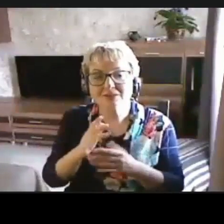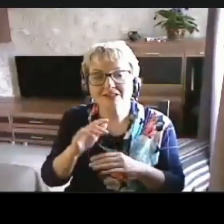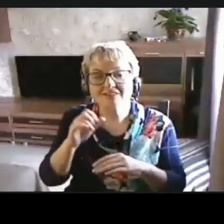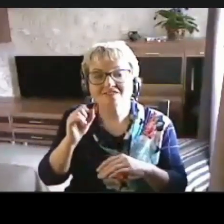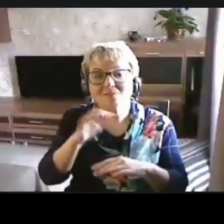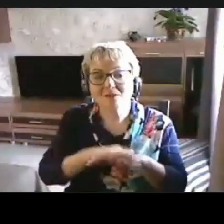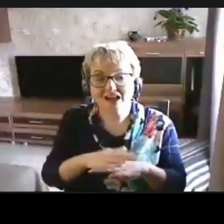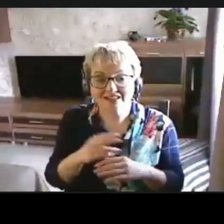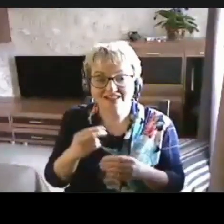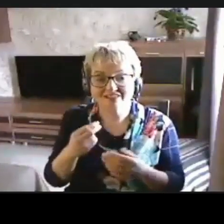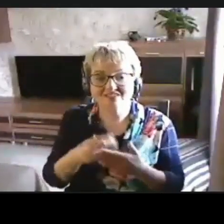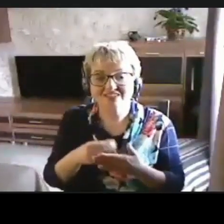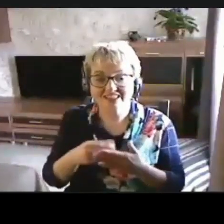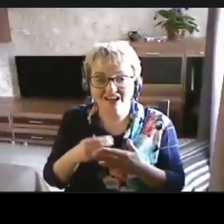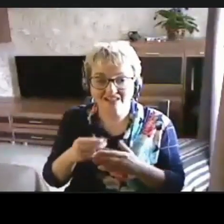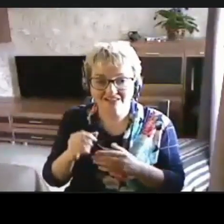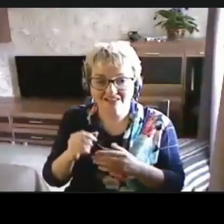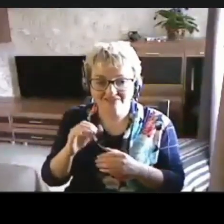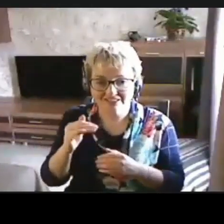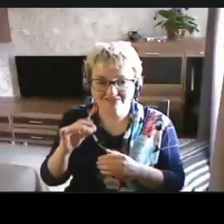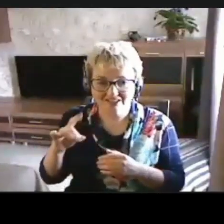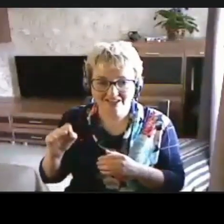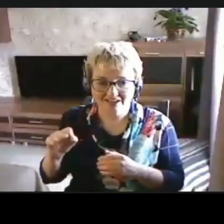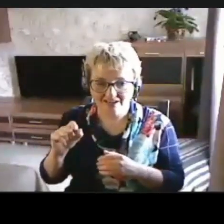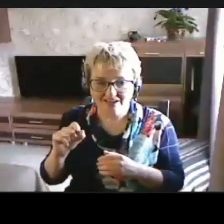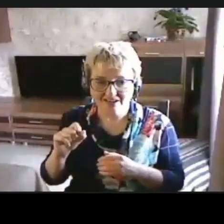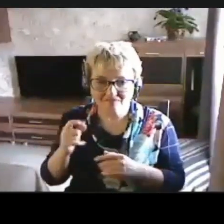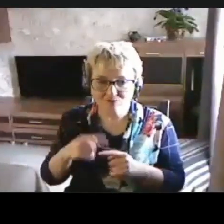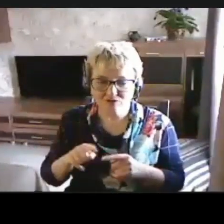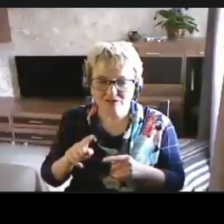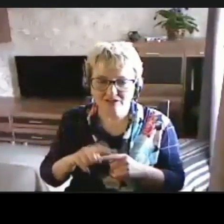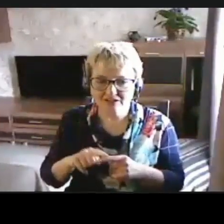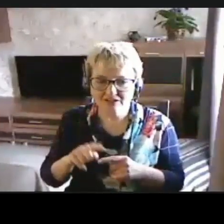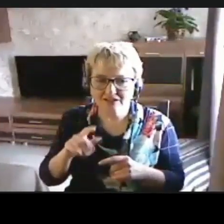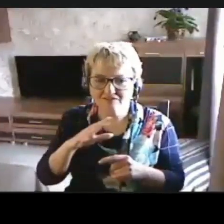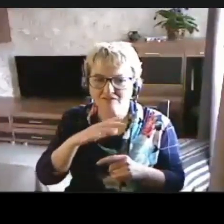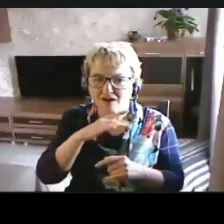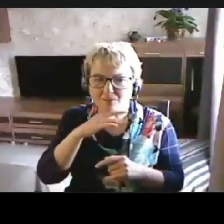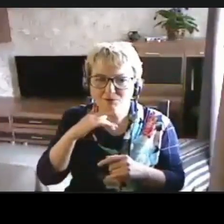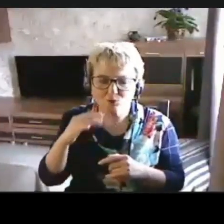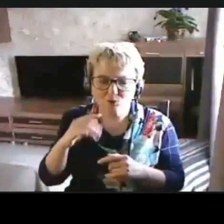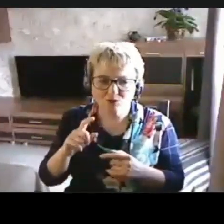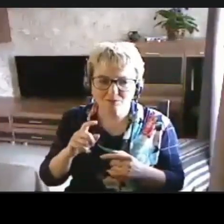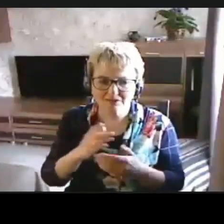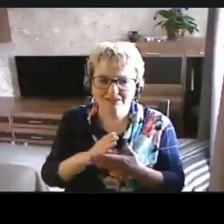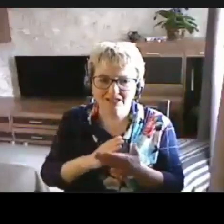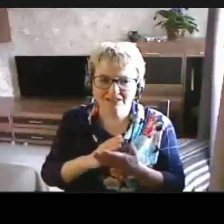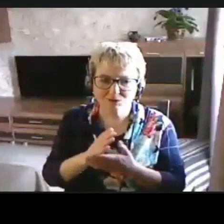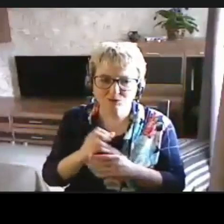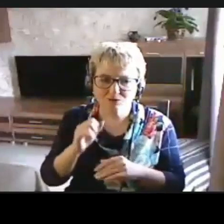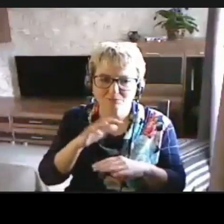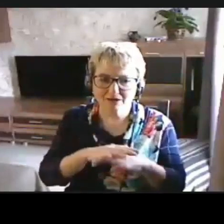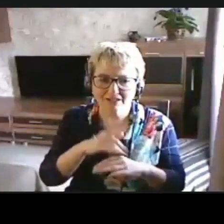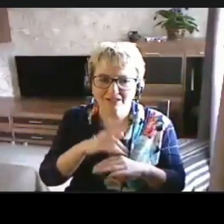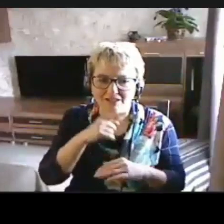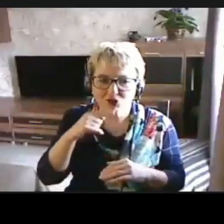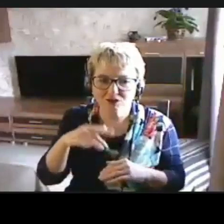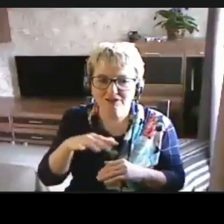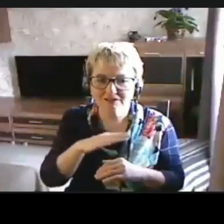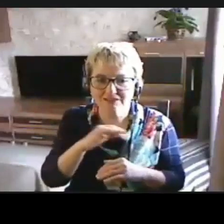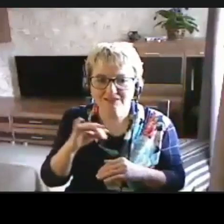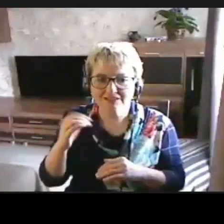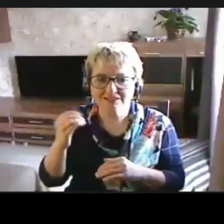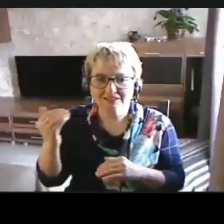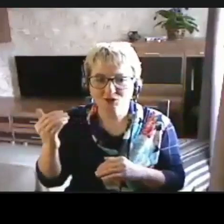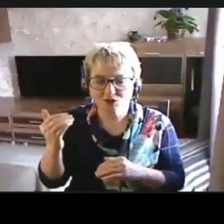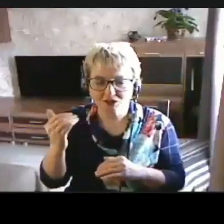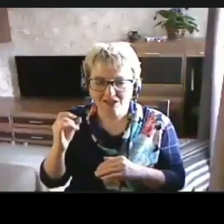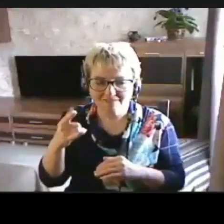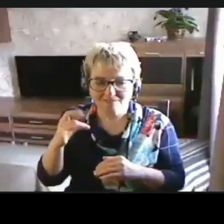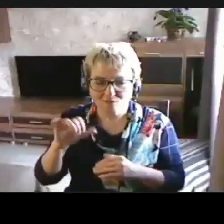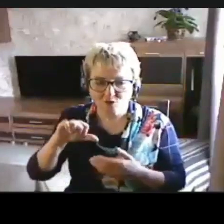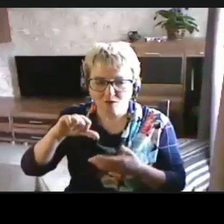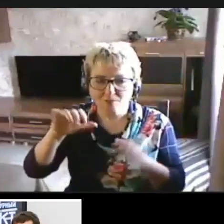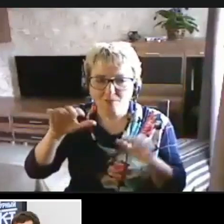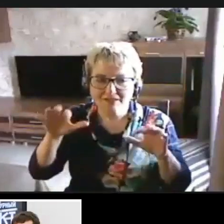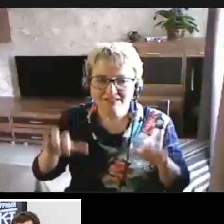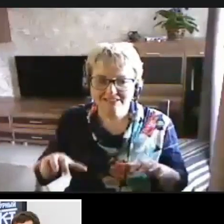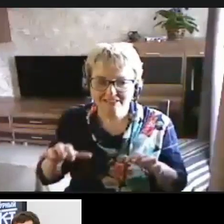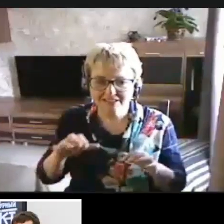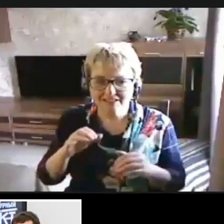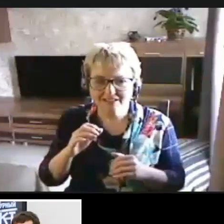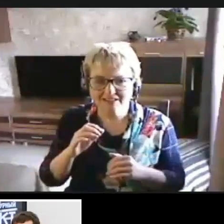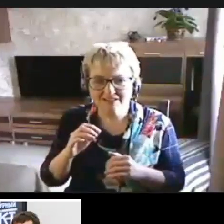финансовой сфере. И это заслуга конкретно Банка России и его председателя